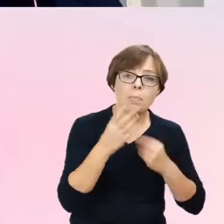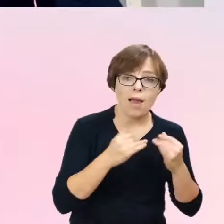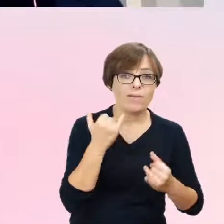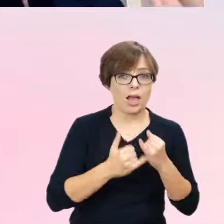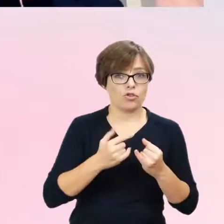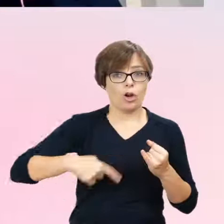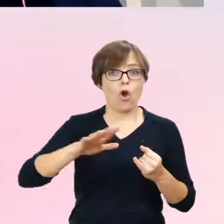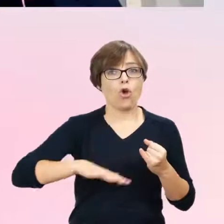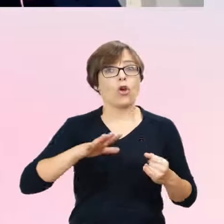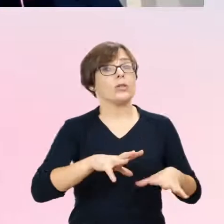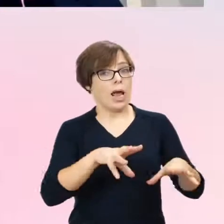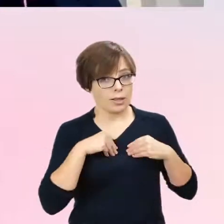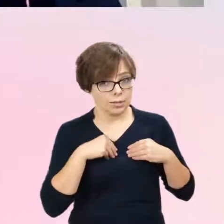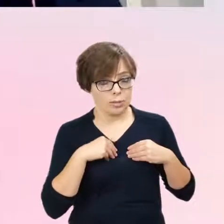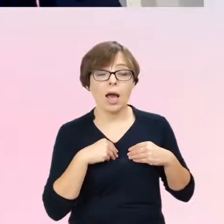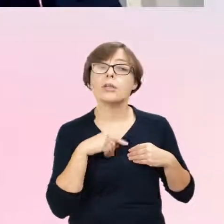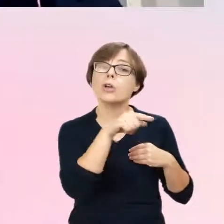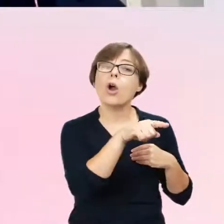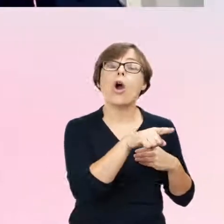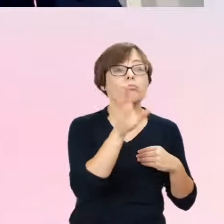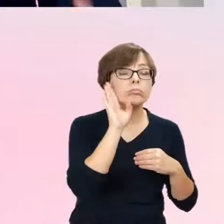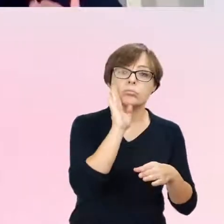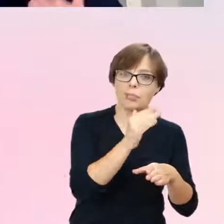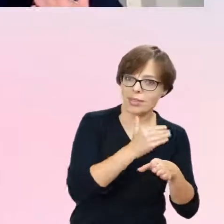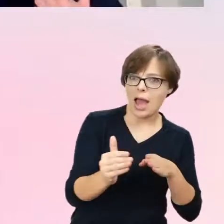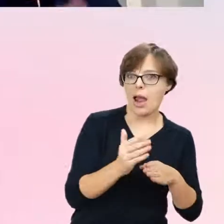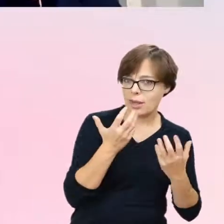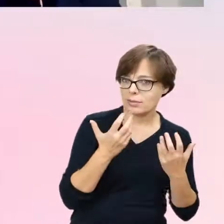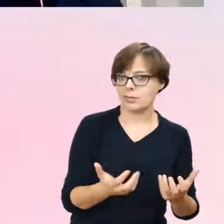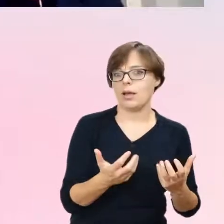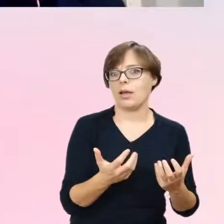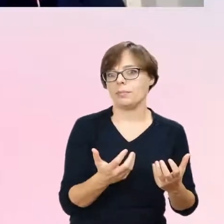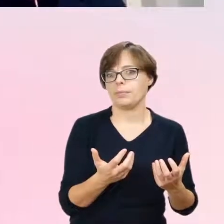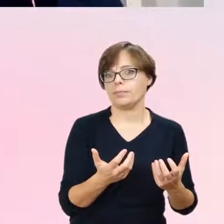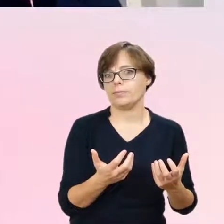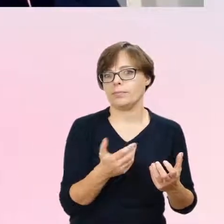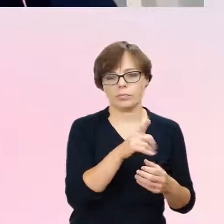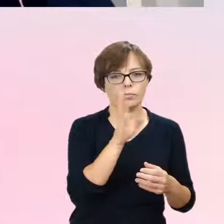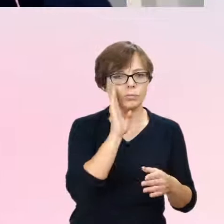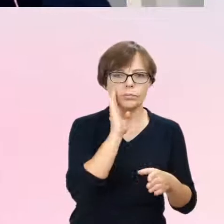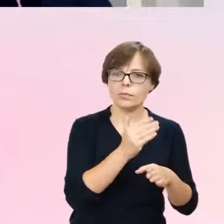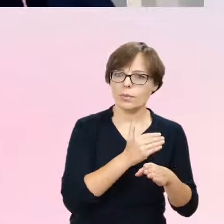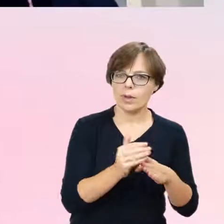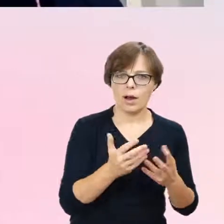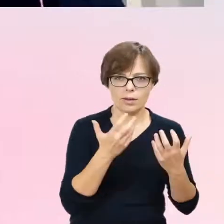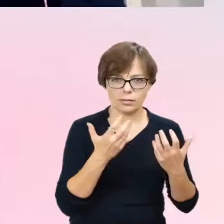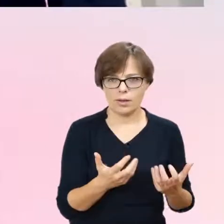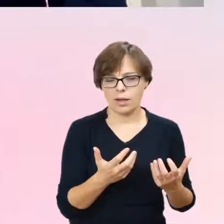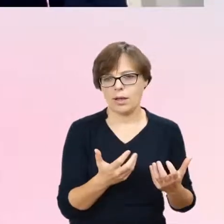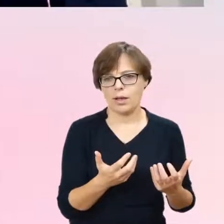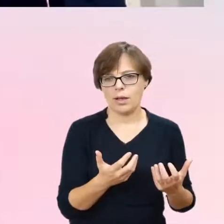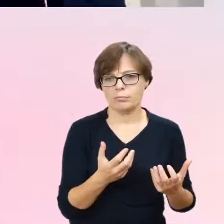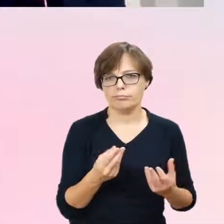to dziecko będzie trwale utrzymywać potrzebę właśnie i chęć do tego, żeby